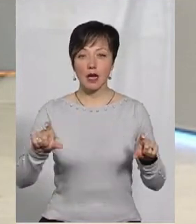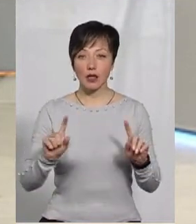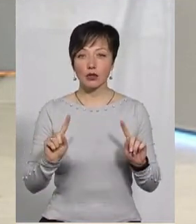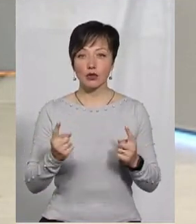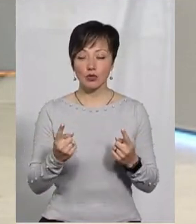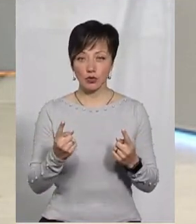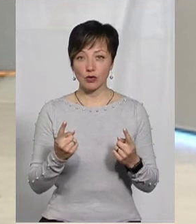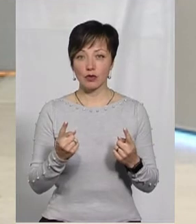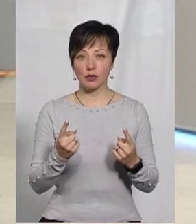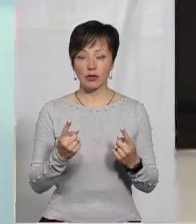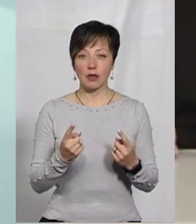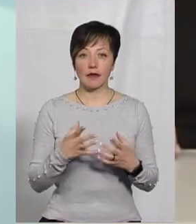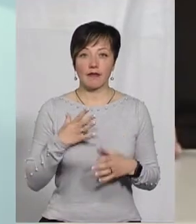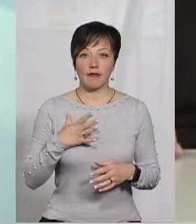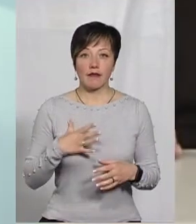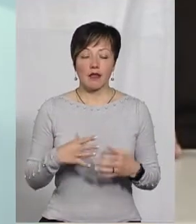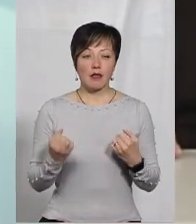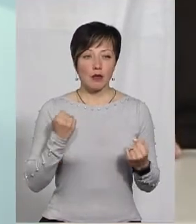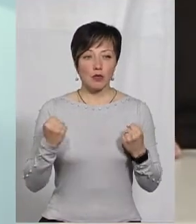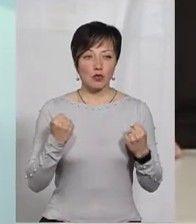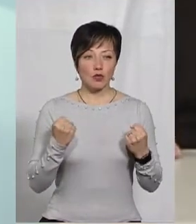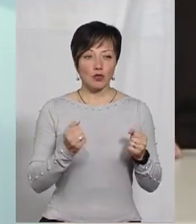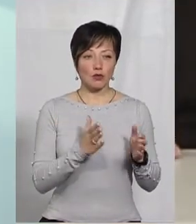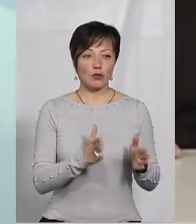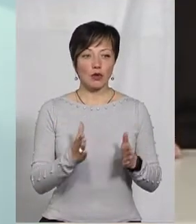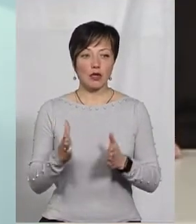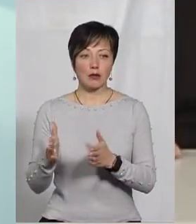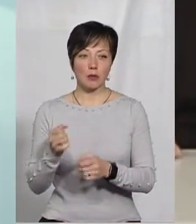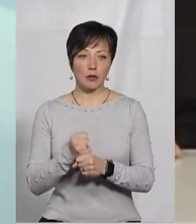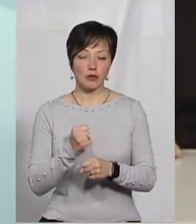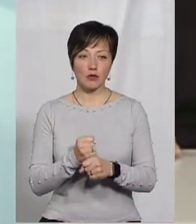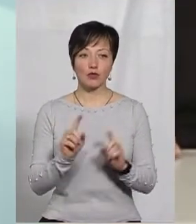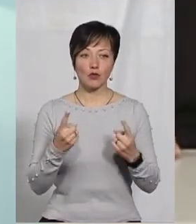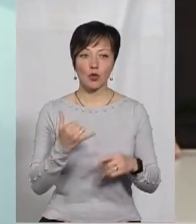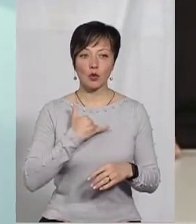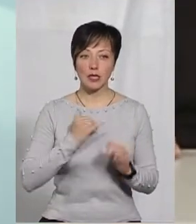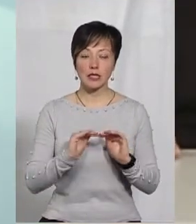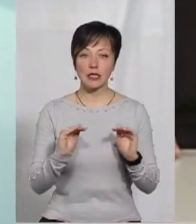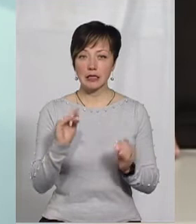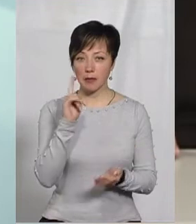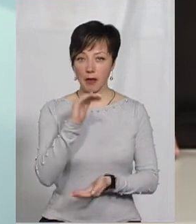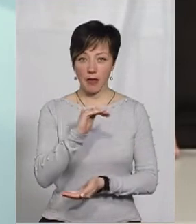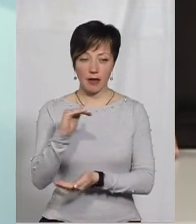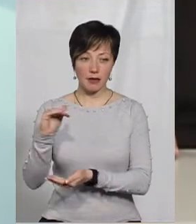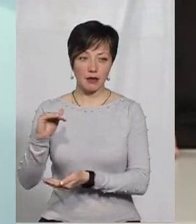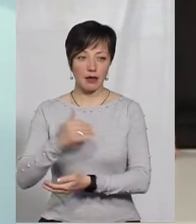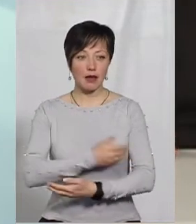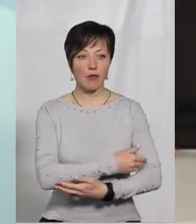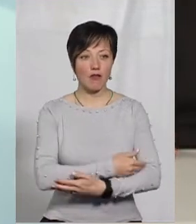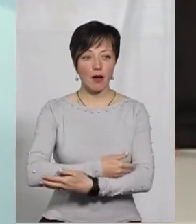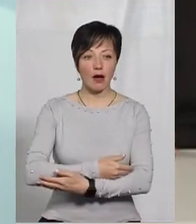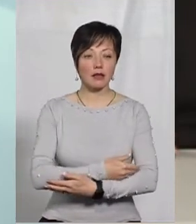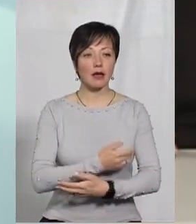дуже в такому напруженому, знаєте, ритмі працювали. Чому? В нас діти маленькі. Це немовлята.